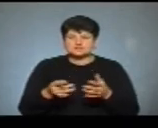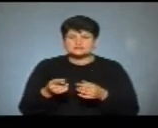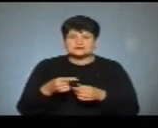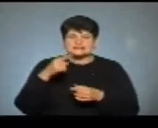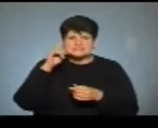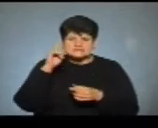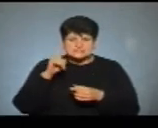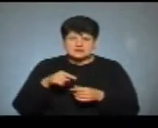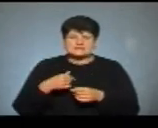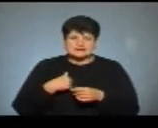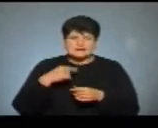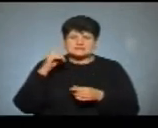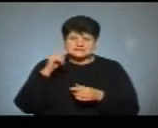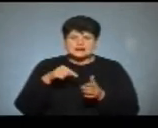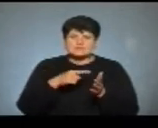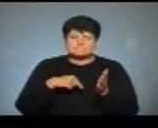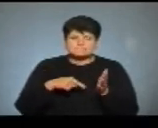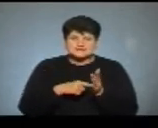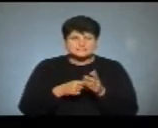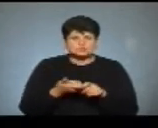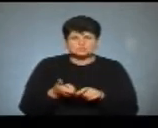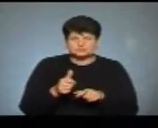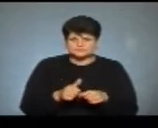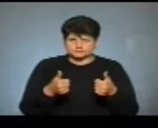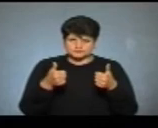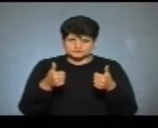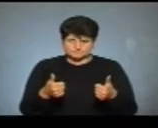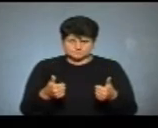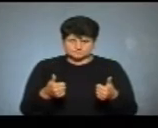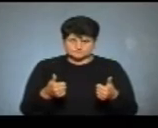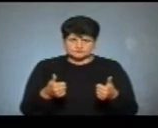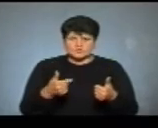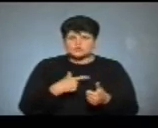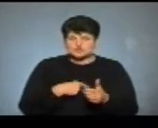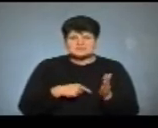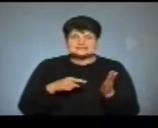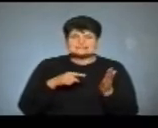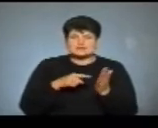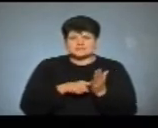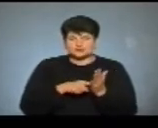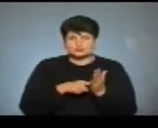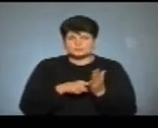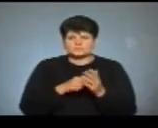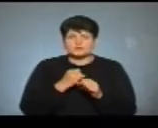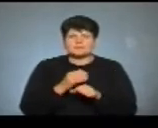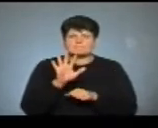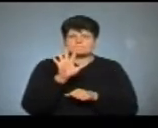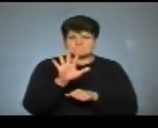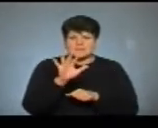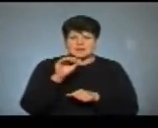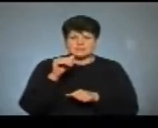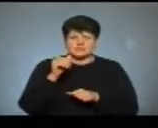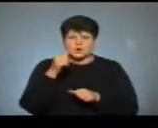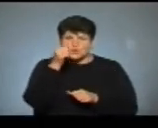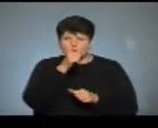знає і я знаю місце доволі добре. Собі за мету я ставлю наступних п'ять років вкласти